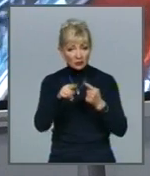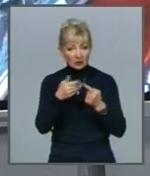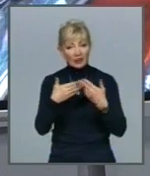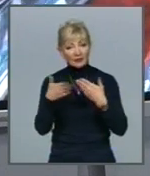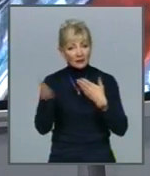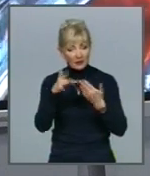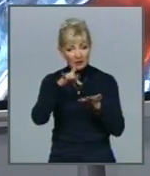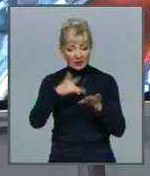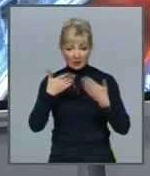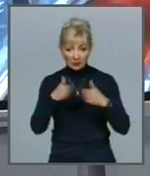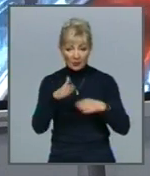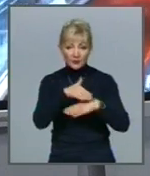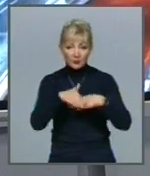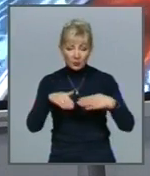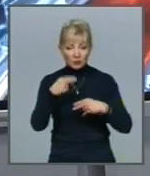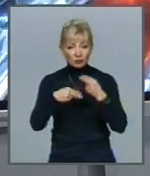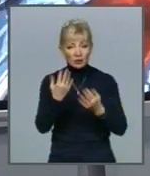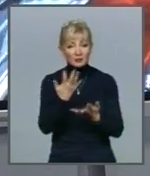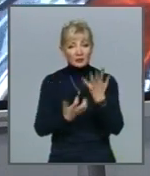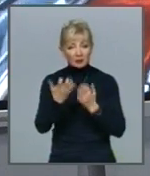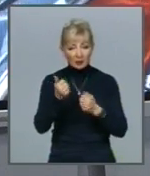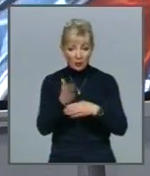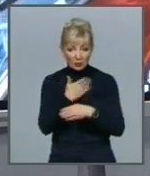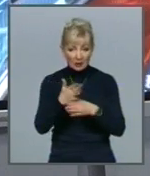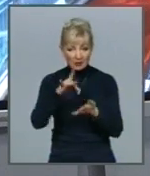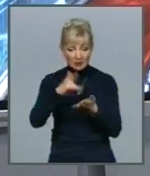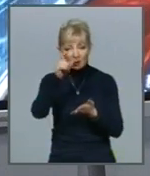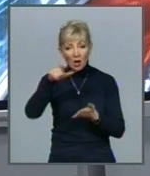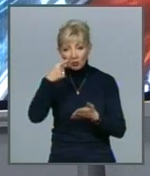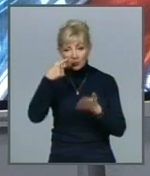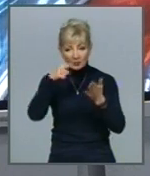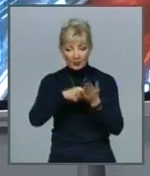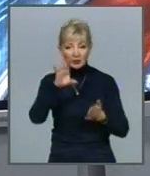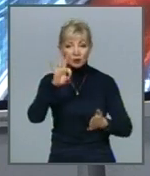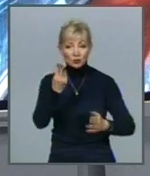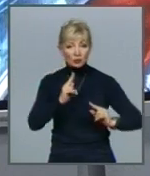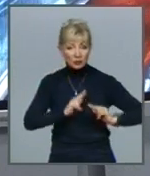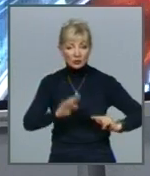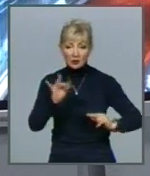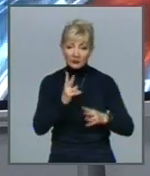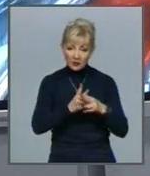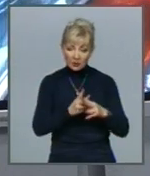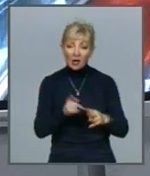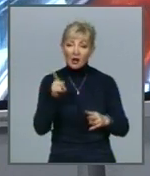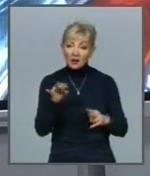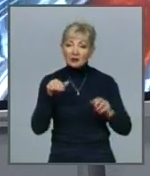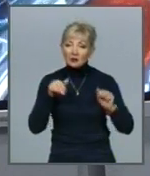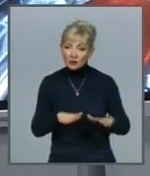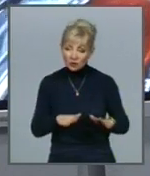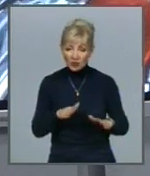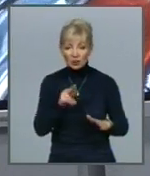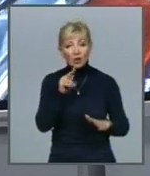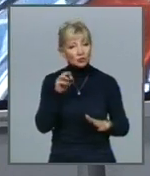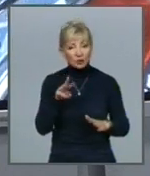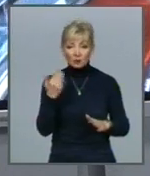відкриті З вулиці через приймальне відділення центру Люди потрапляють до рук соцпрацівників і лікарів Вони і вирішують, чим